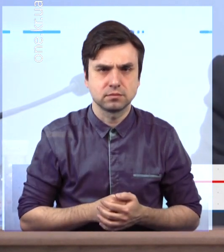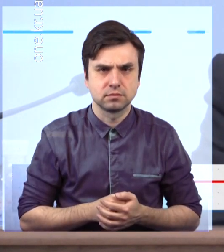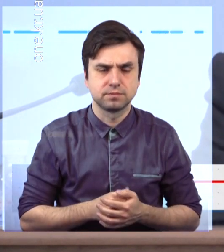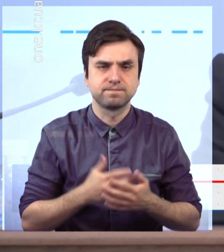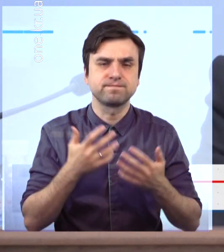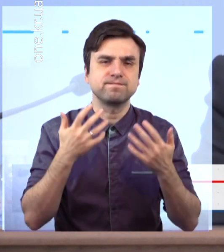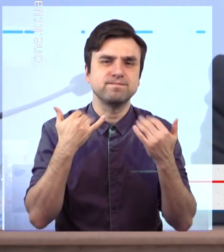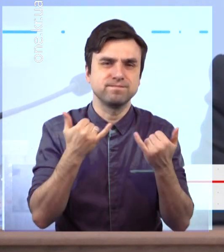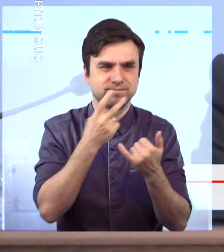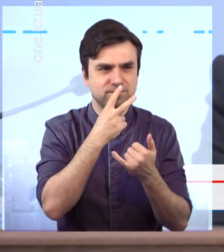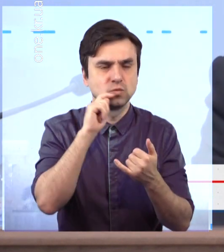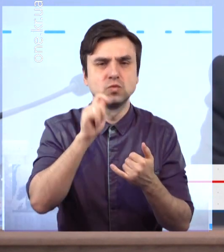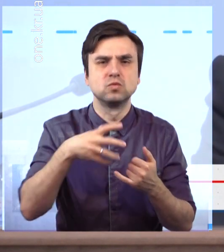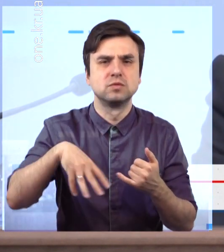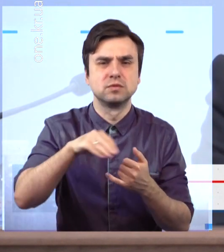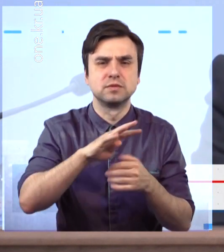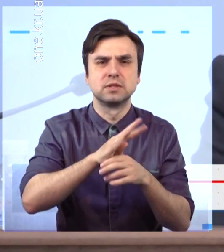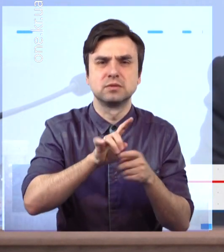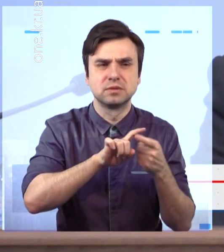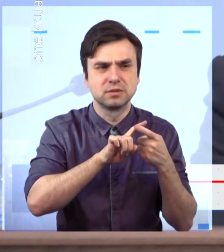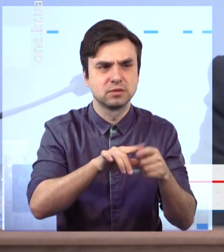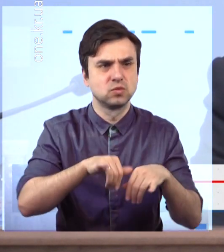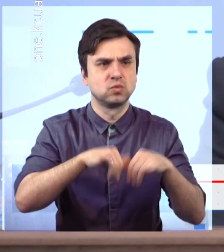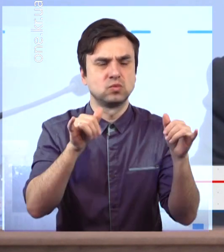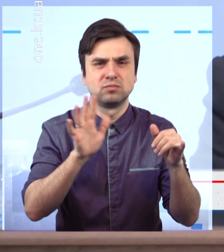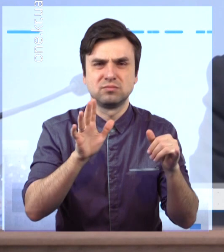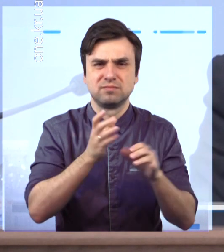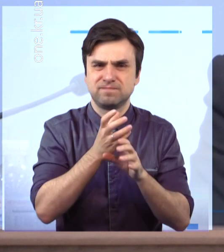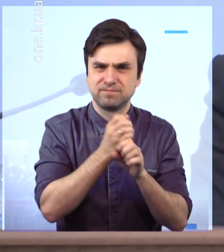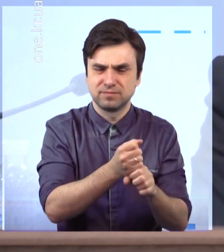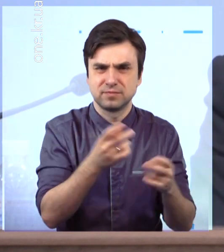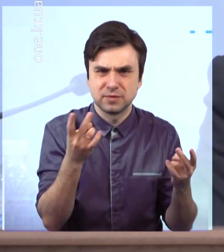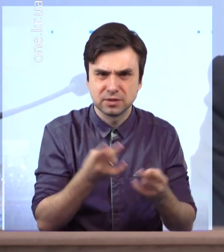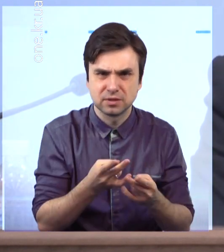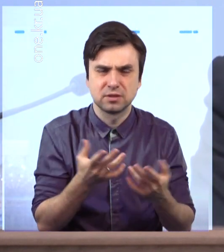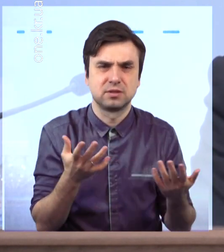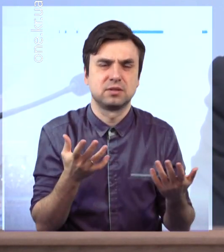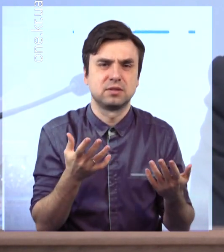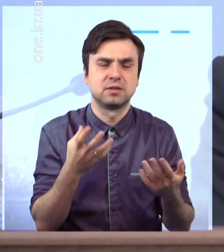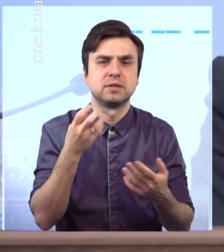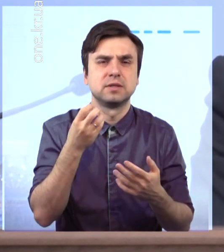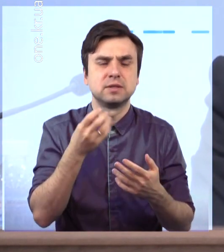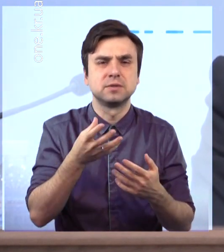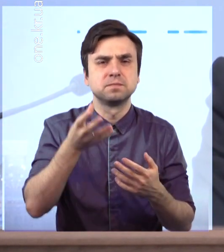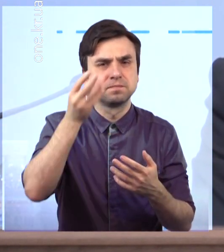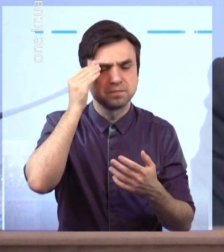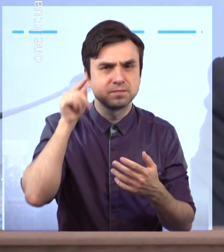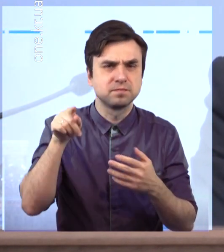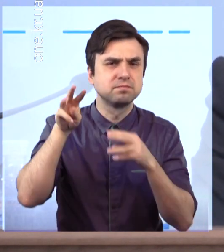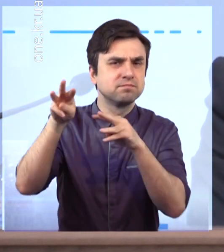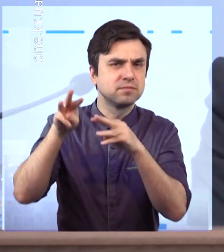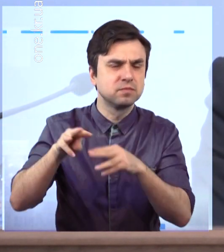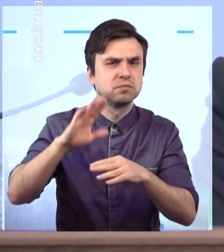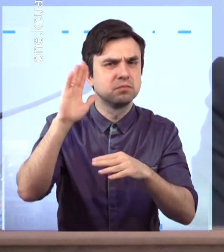в острої експередованих хворобів COVID-19, спричинене коронавірусом, враховуючи відповідні постанови Кабінету міністрів